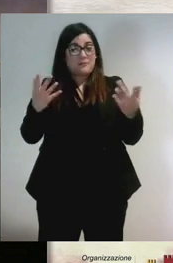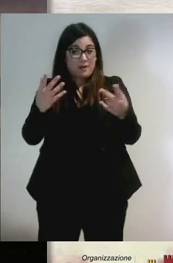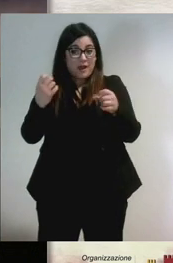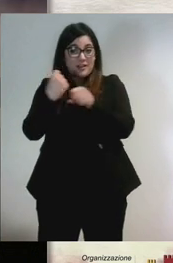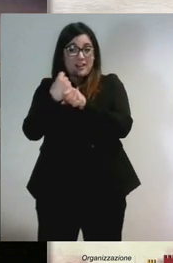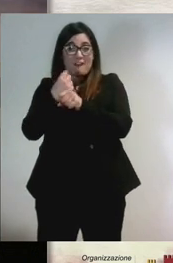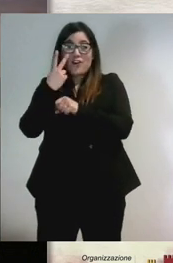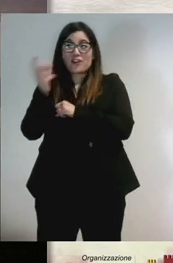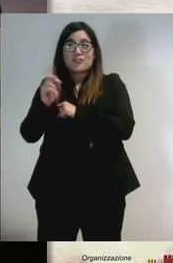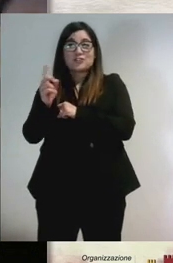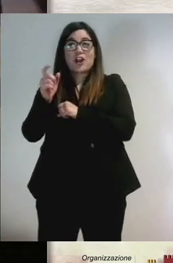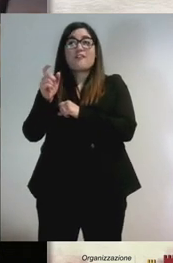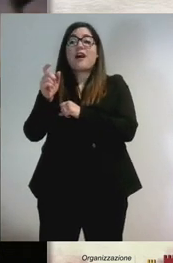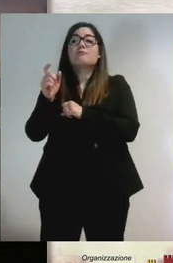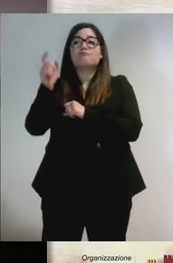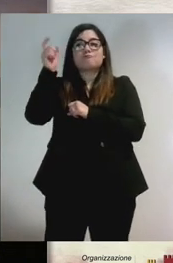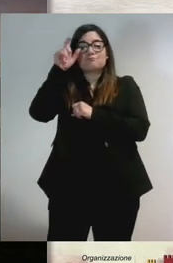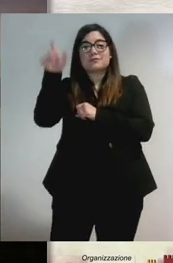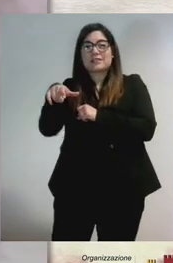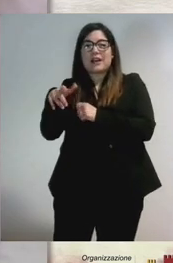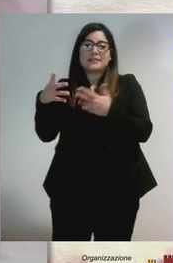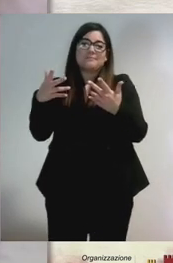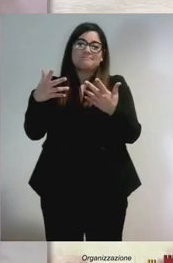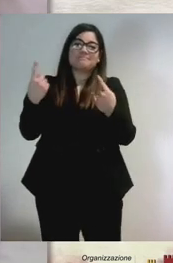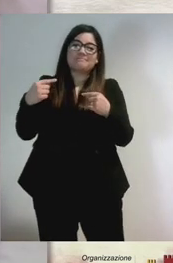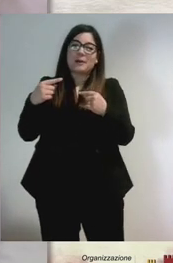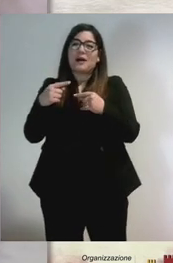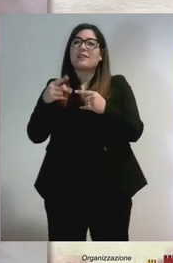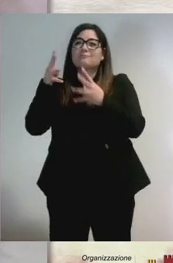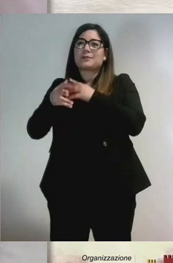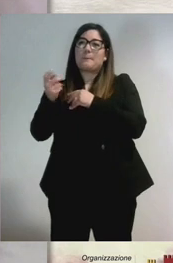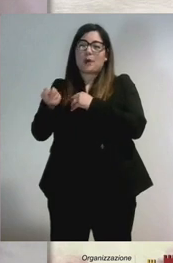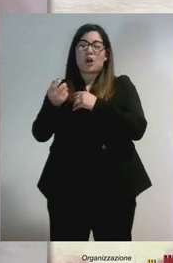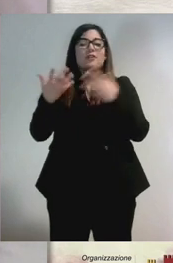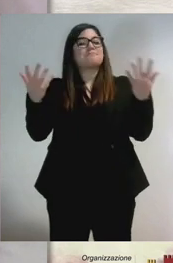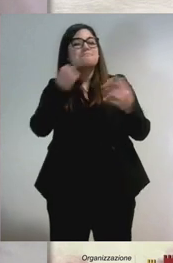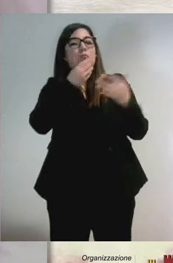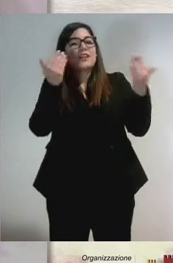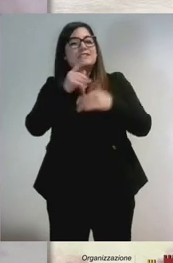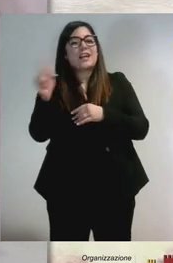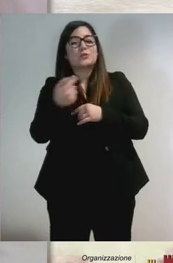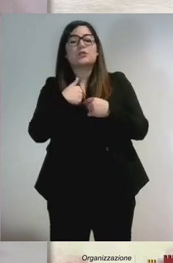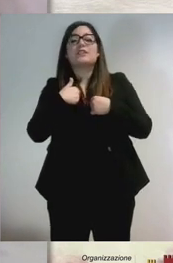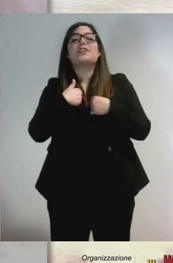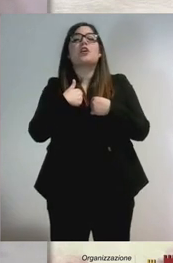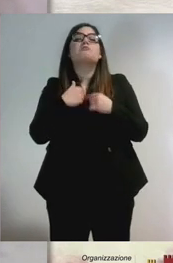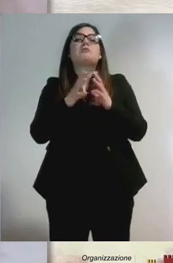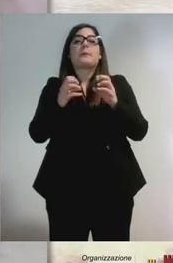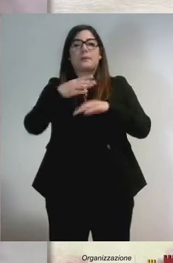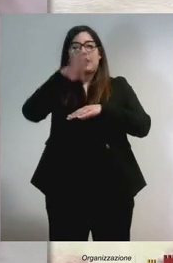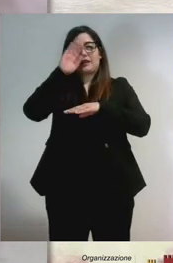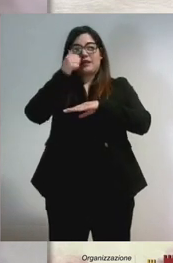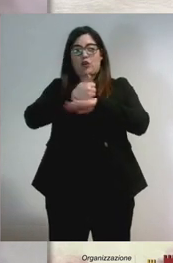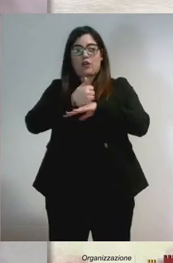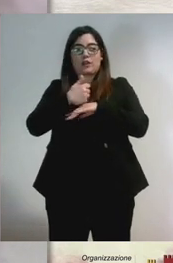Saluto a tutti, io sono un imprenditore, un imprenditore che è riuscito a pochi chilometri